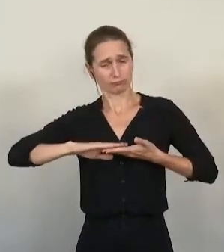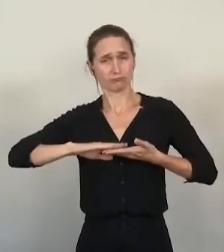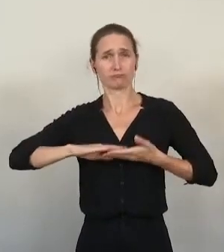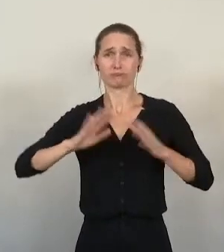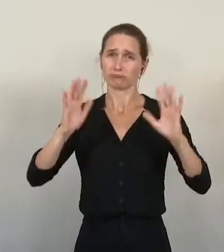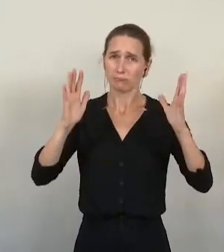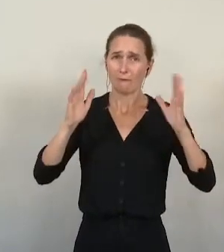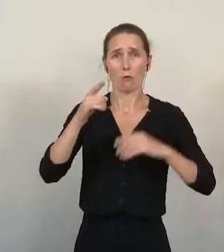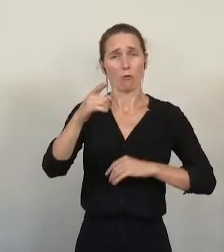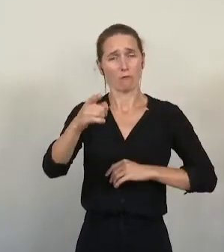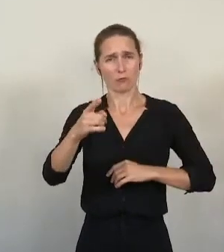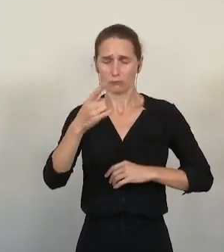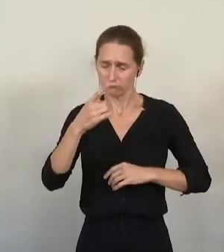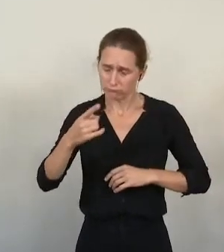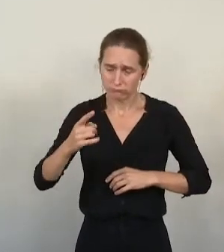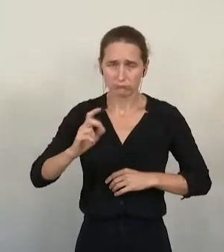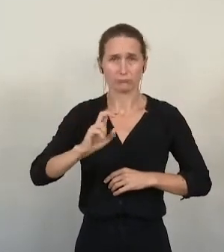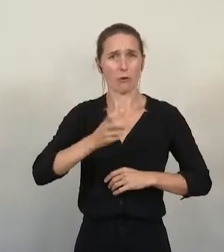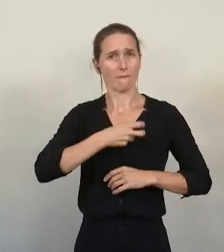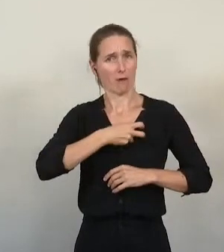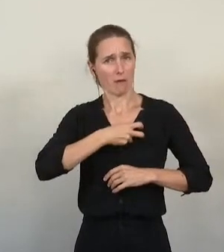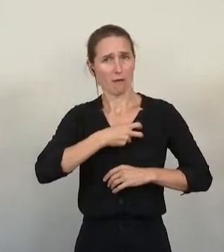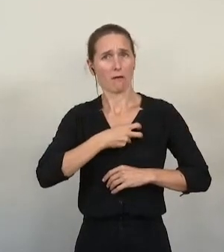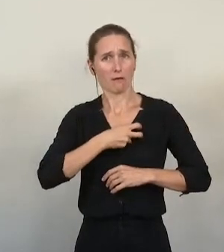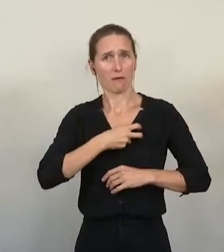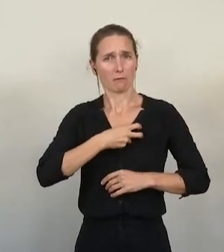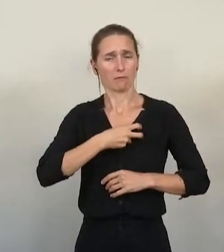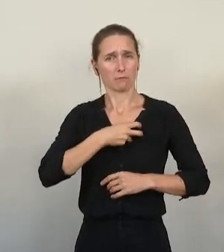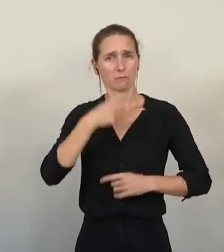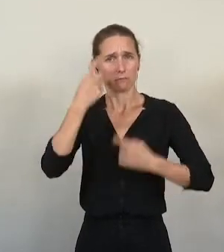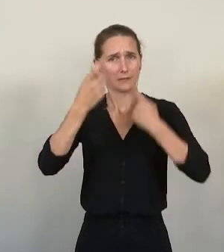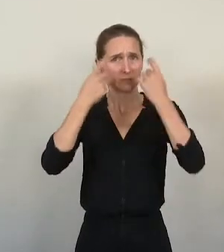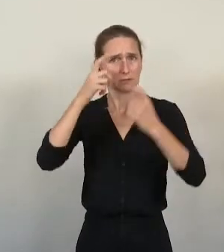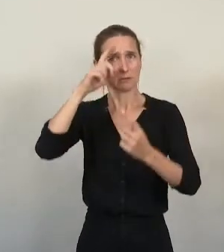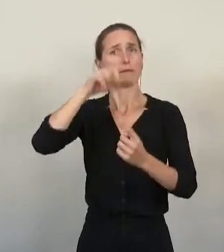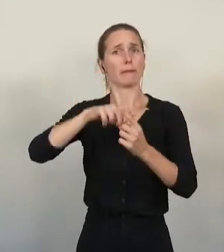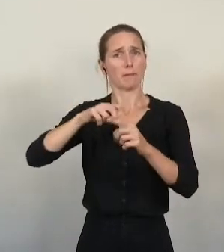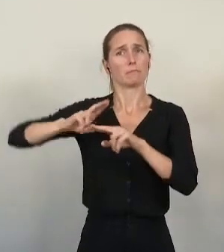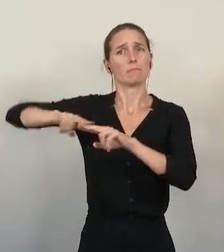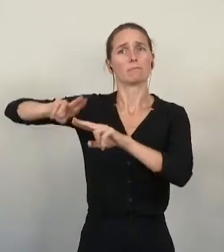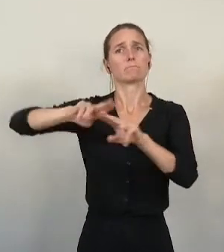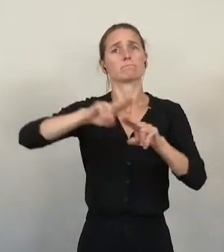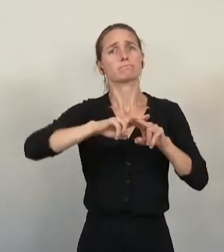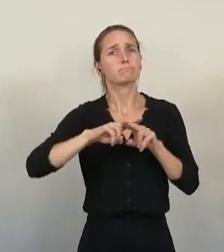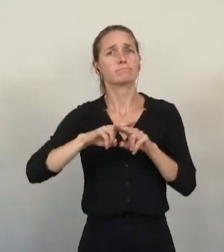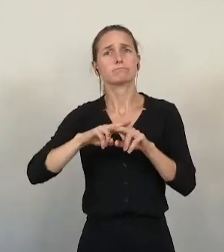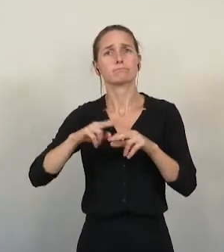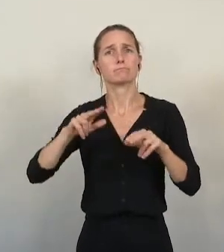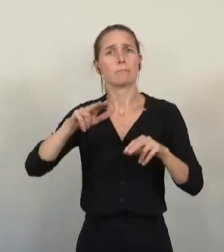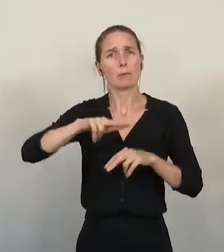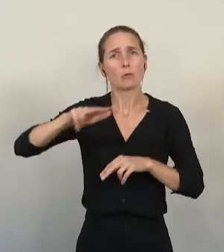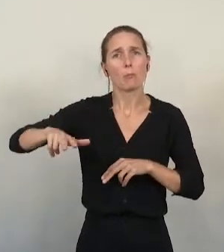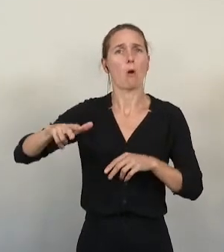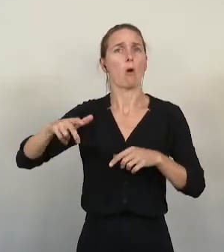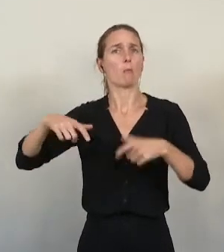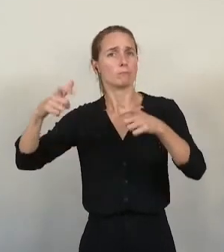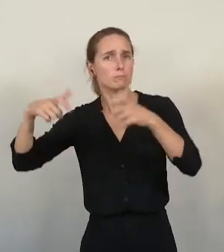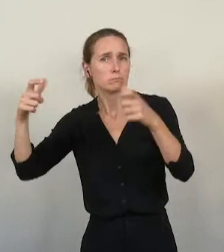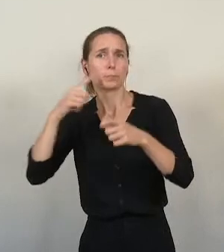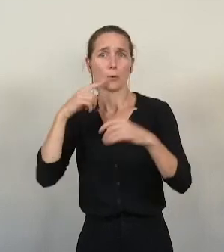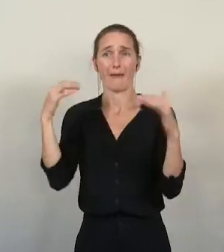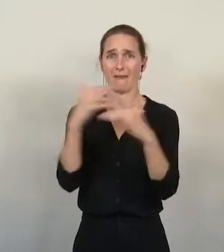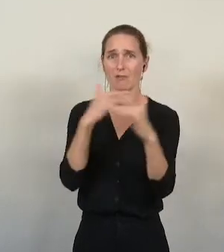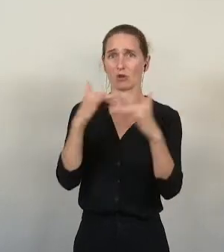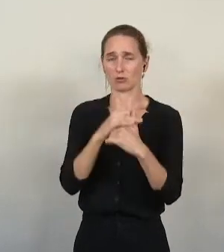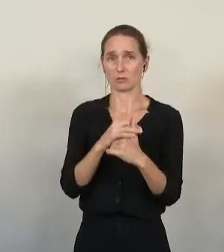sujet de la rénovation énergétique, sujet essentiel tant dans son aspect